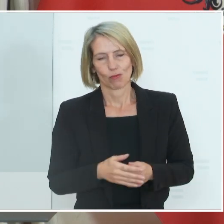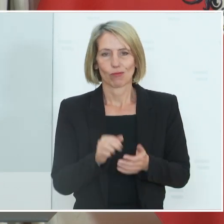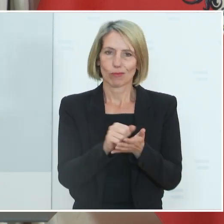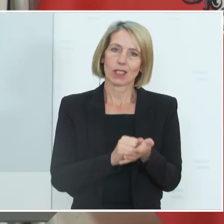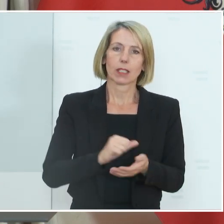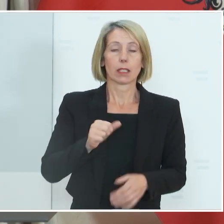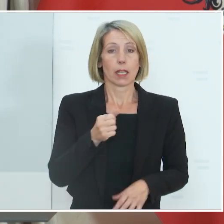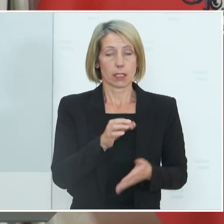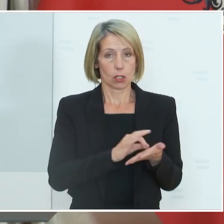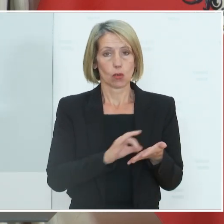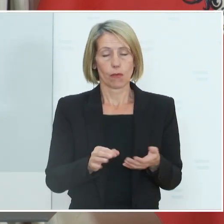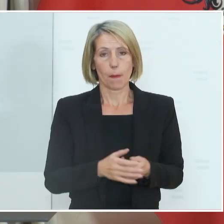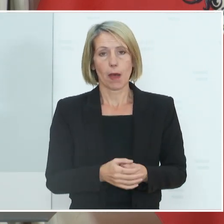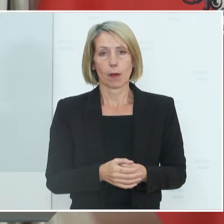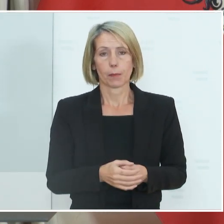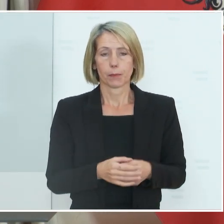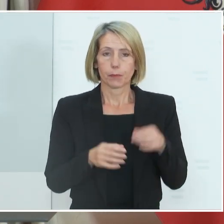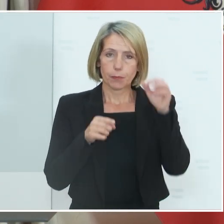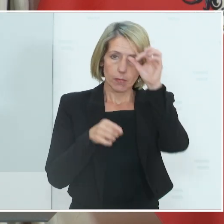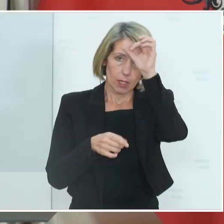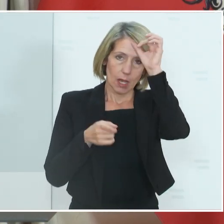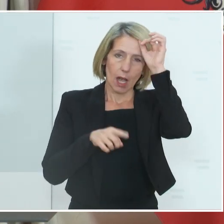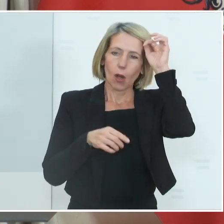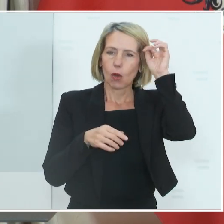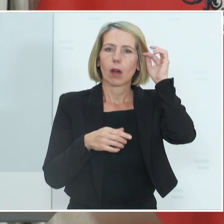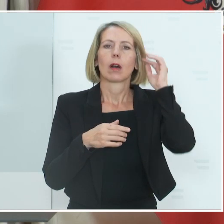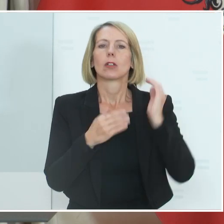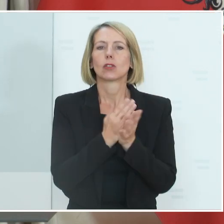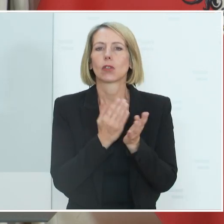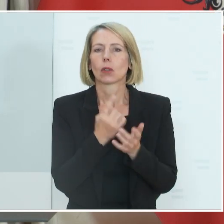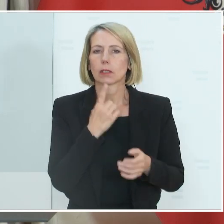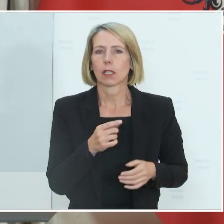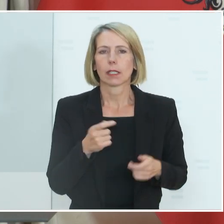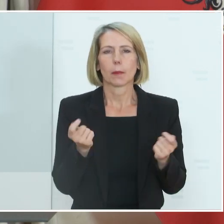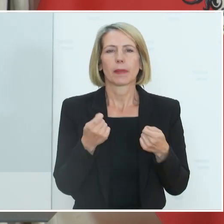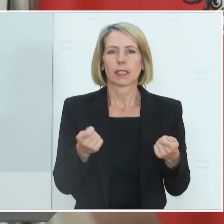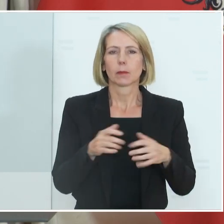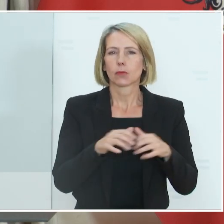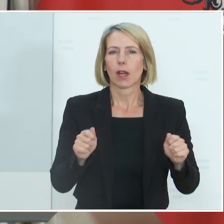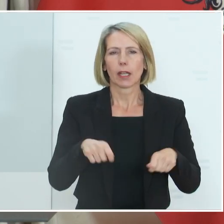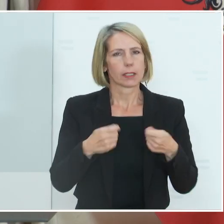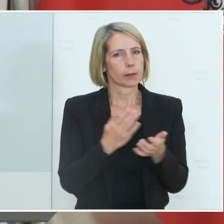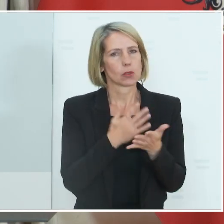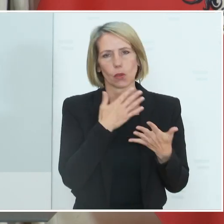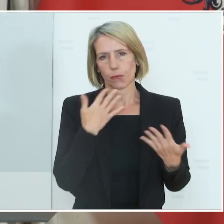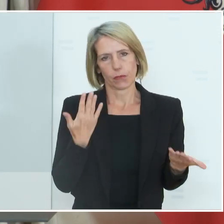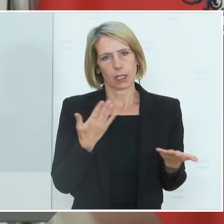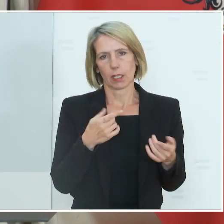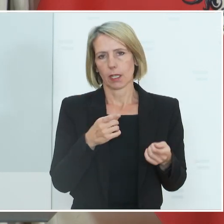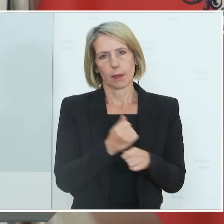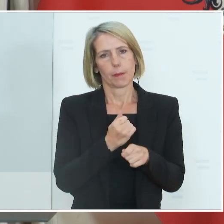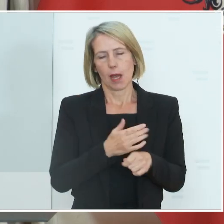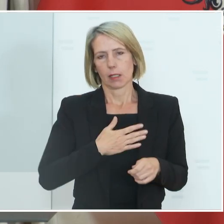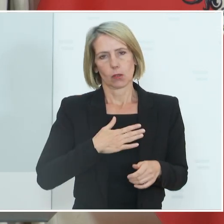November. Bisher wird das auch schon, ich glaube, das muss man auch dazu sagen, in vielen Betrieben gelebt. Es gibt Betriebsvereinbarungen, es gibt Betriebe, die das